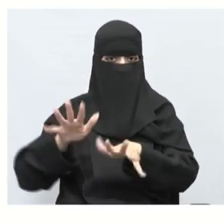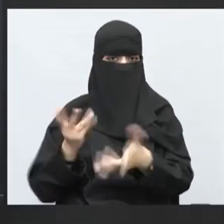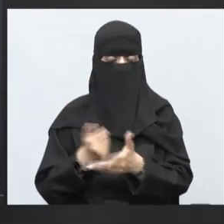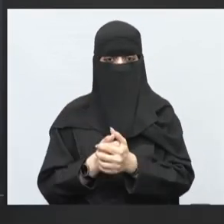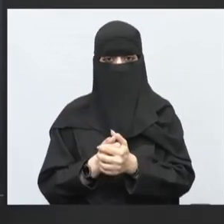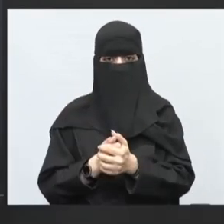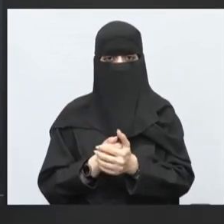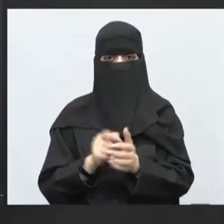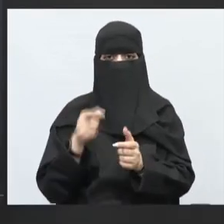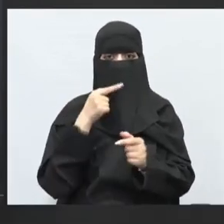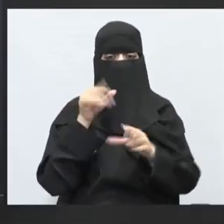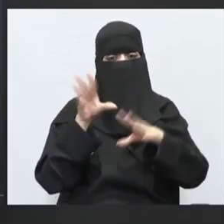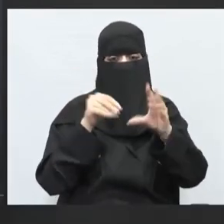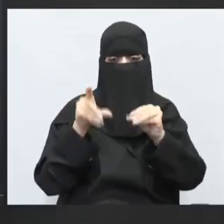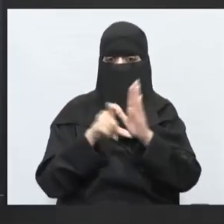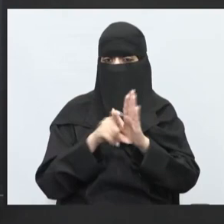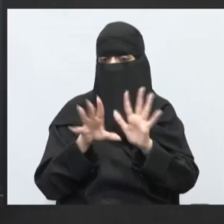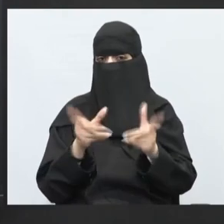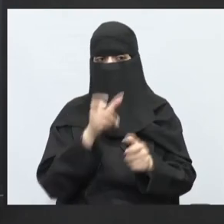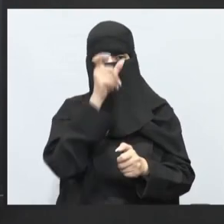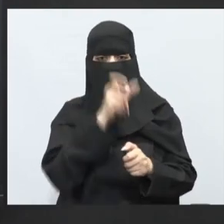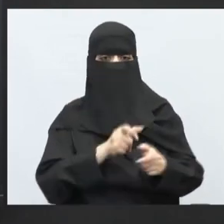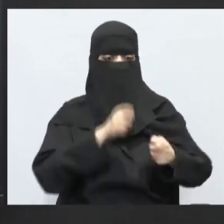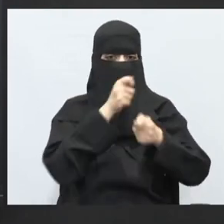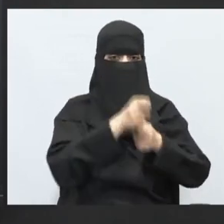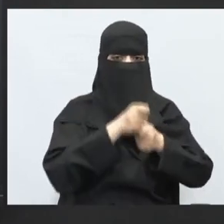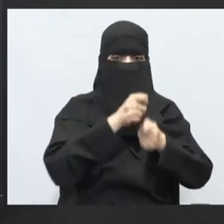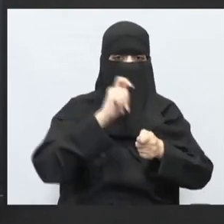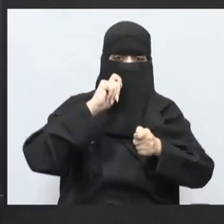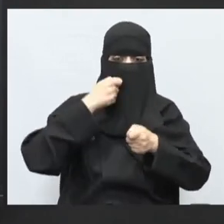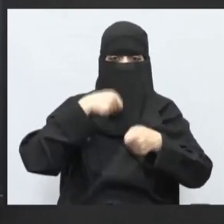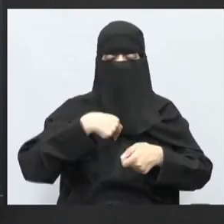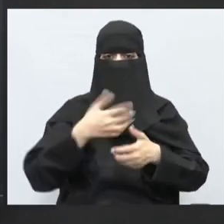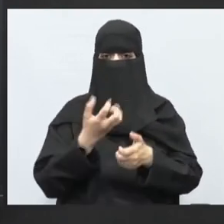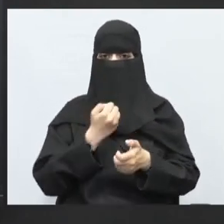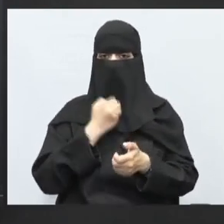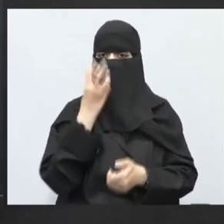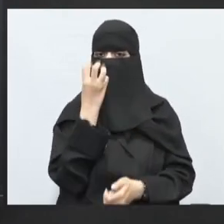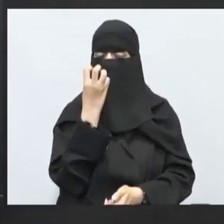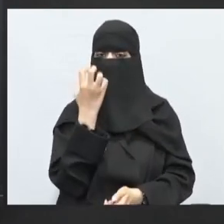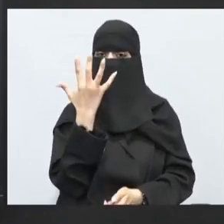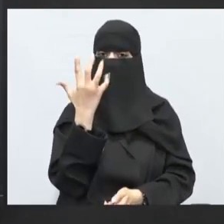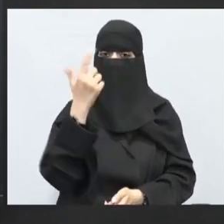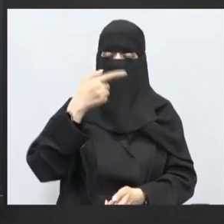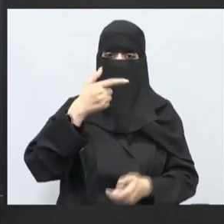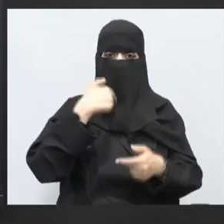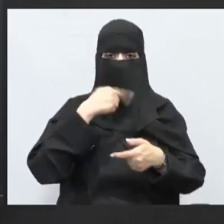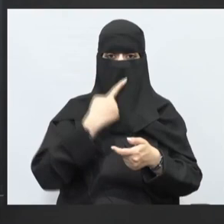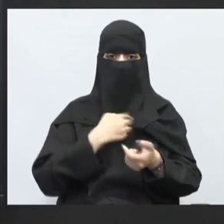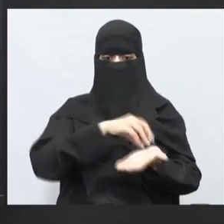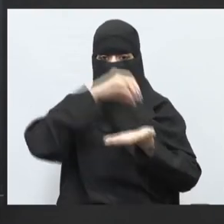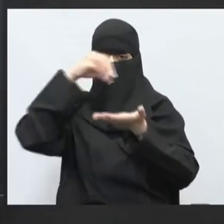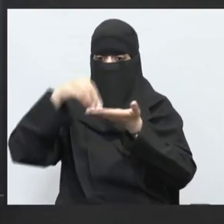خلناه كسلوب قصة المزارع معه ثلاثمائة وخمسة وسبب يريد نقل أقفاص تكلفة الأقفاص لنقله لمكان آخر